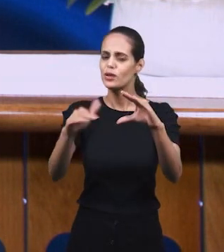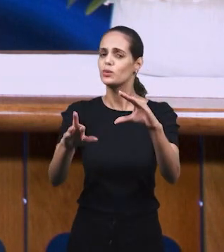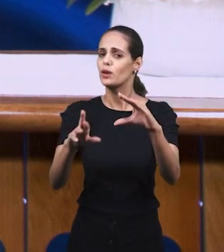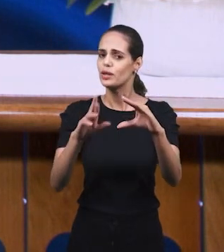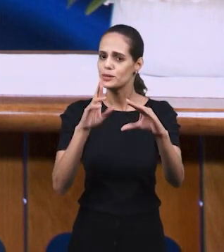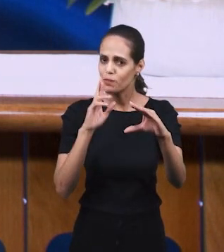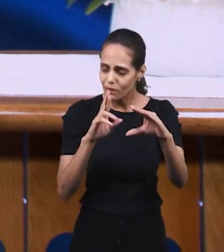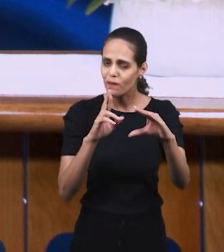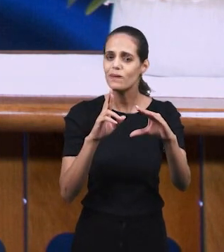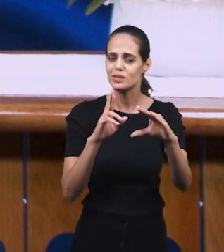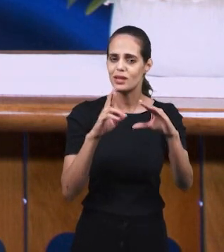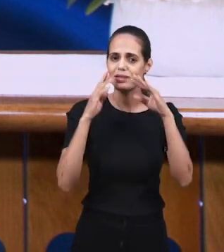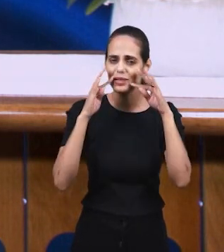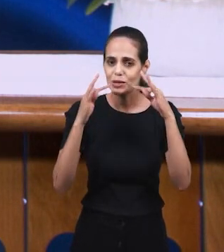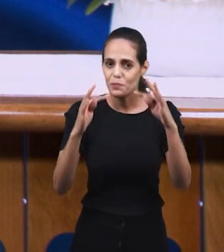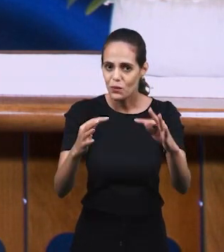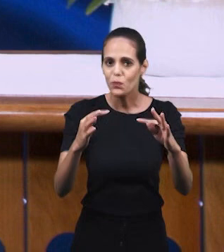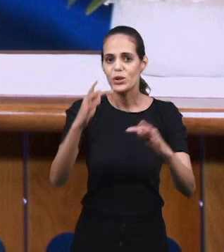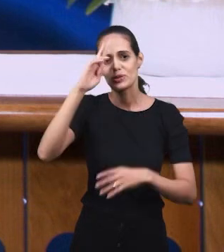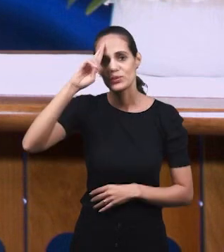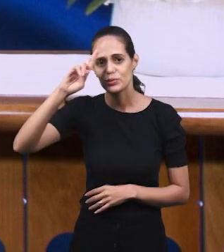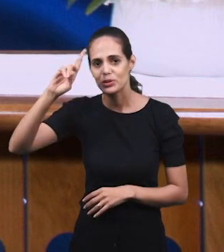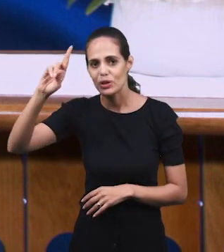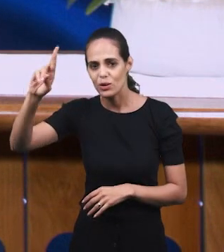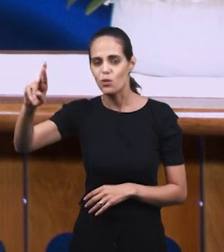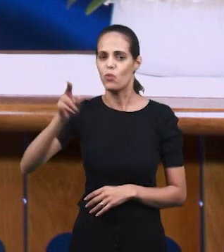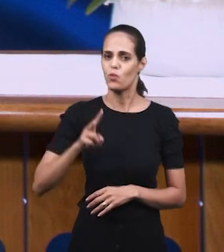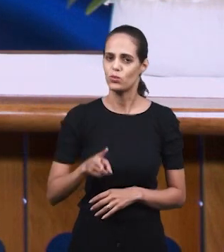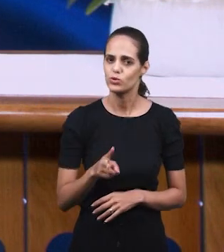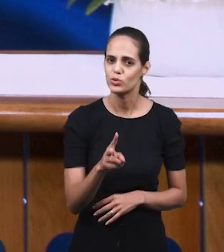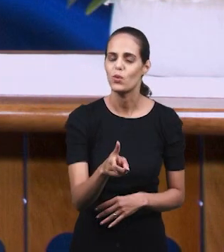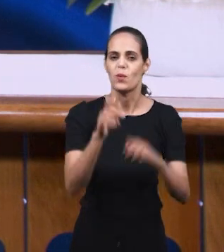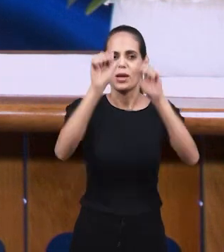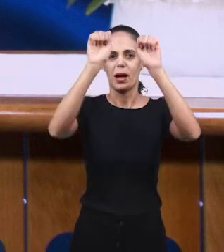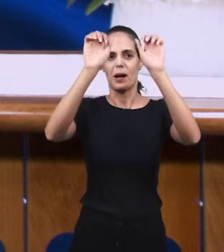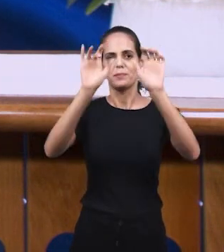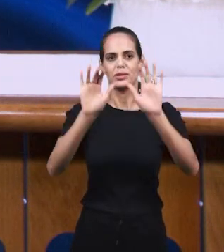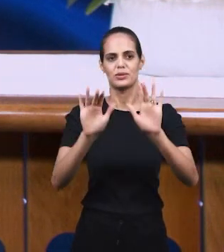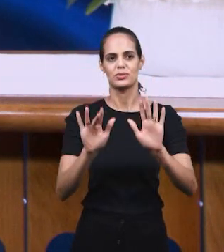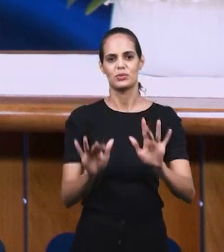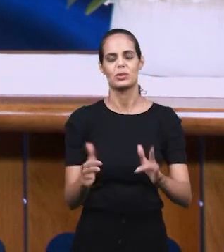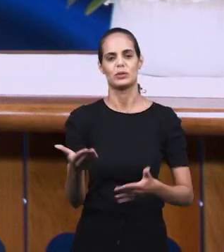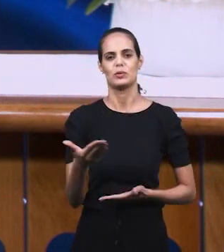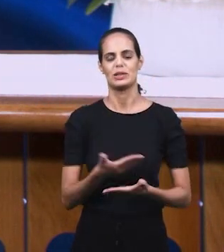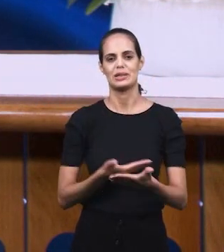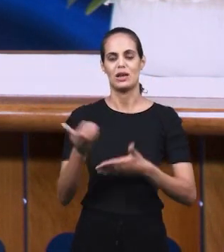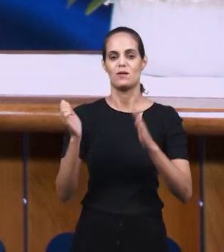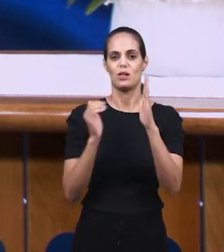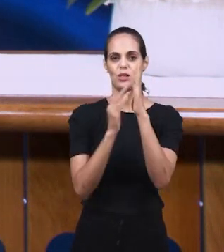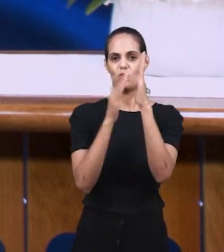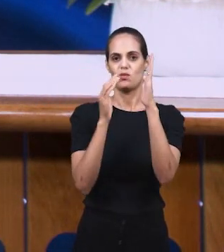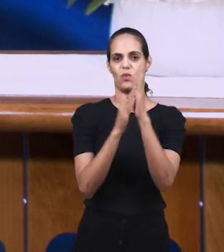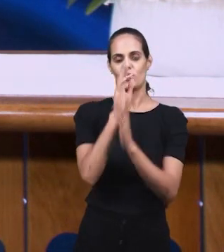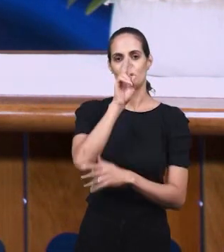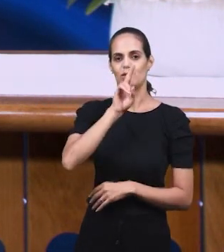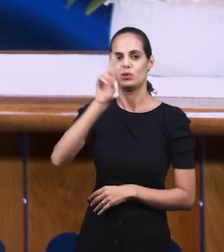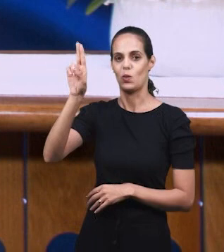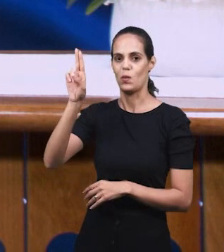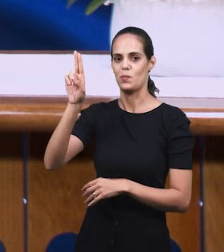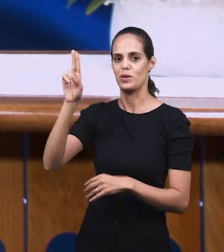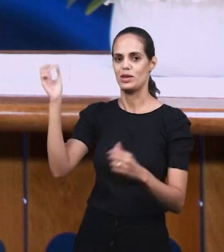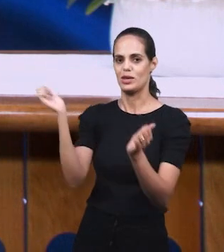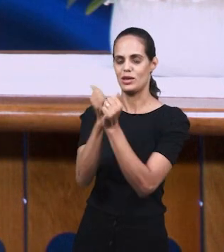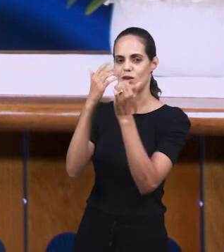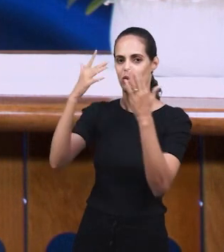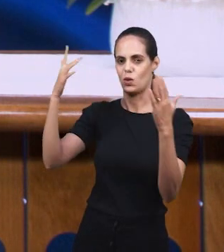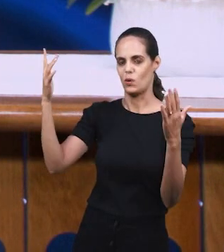ваши вопросы, ваши ответы. Свозите свидетельства, чтобы Господь мог продолжать использовать наших сестер во славу